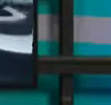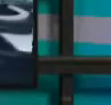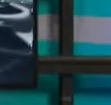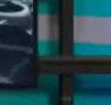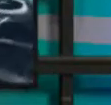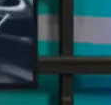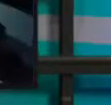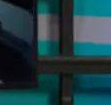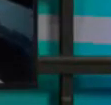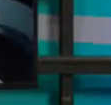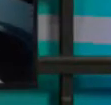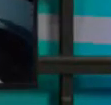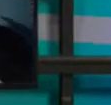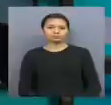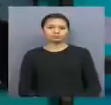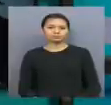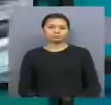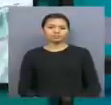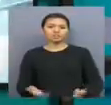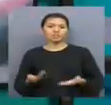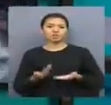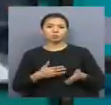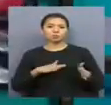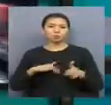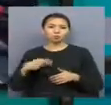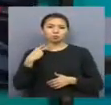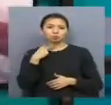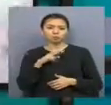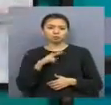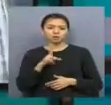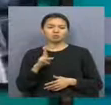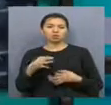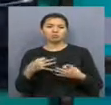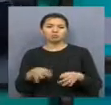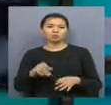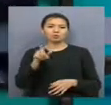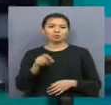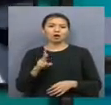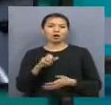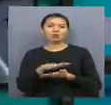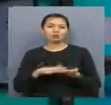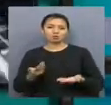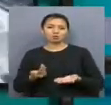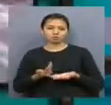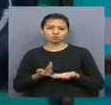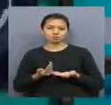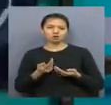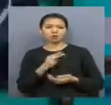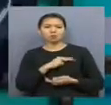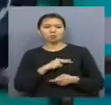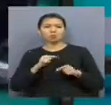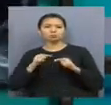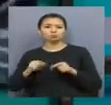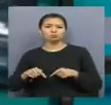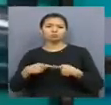Түрмеден кейінгі өмір. Теміртордың аржағынан босап шыққандар әріғарай қылай өмір сүрет. Жұмыс қау орналасы